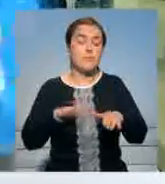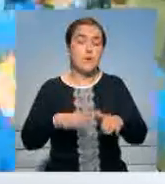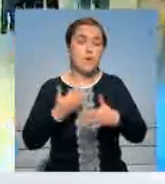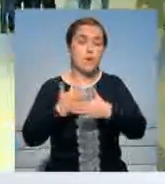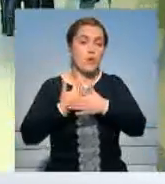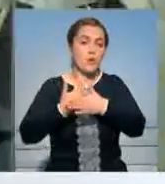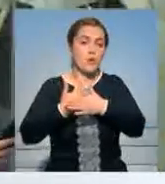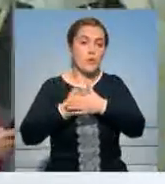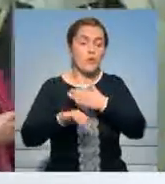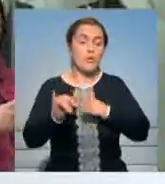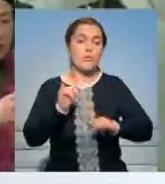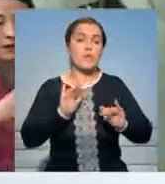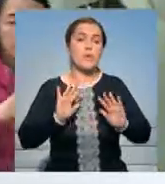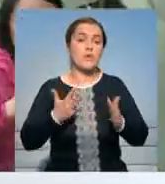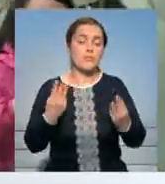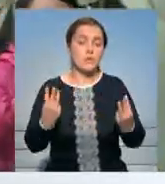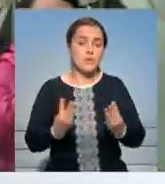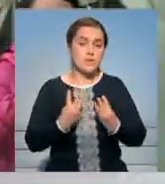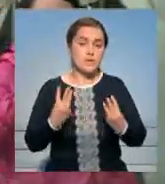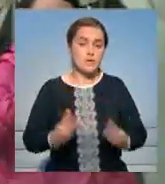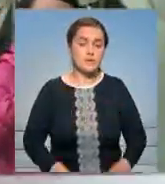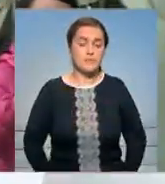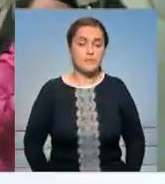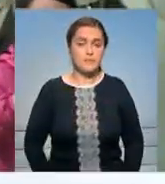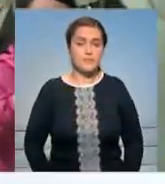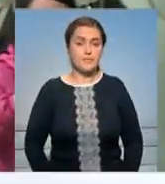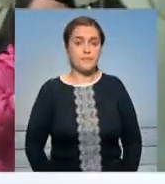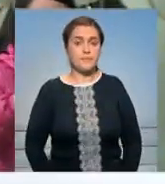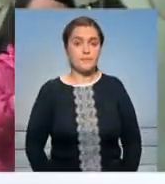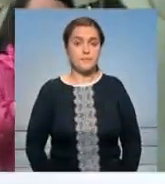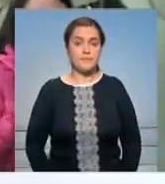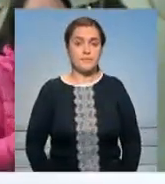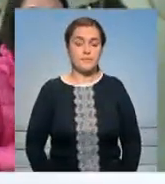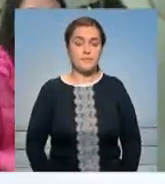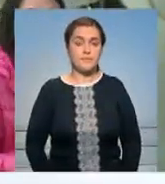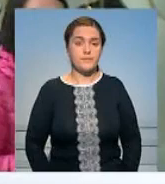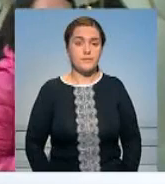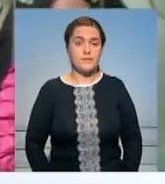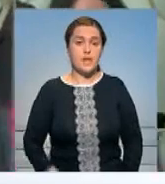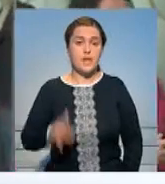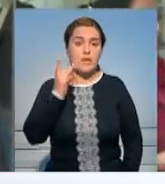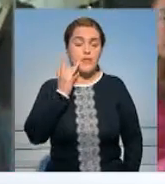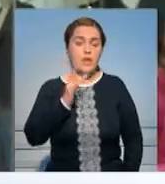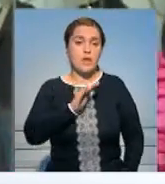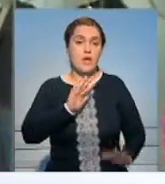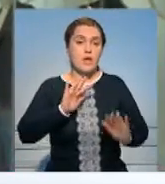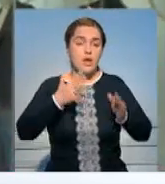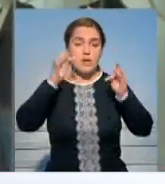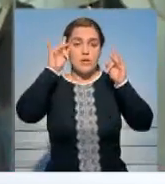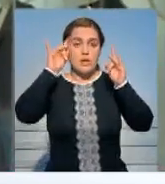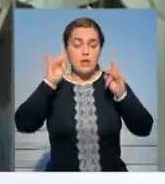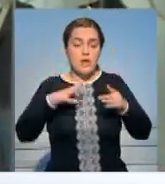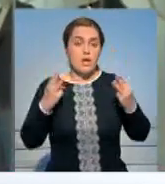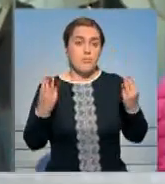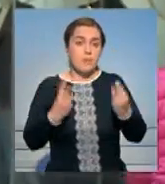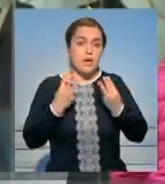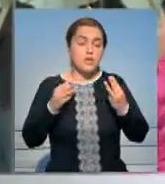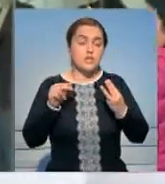скопления людей. В большинстве случаев дети всегда поддаются панике. Дабы во избежание таких случаев, паники,